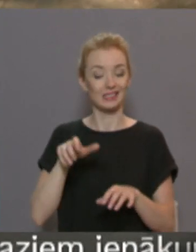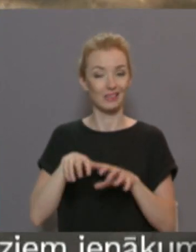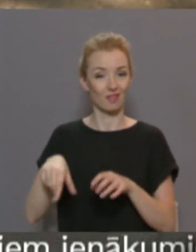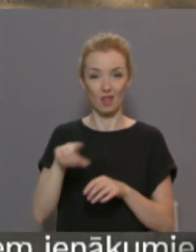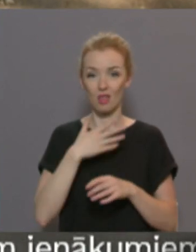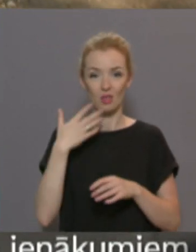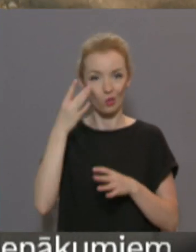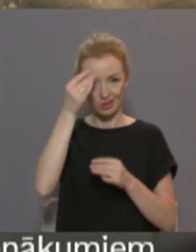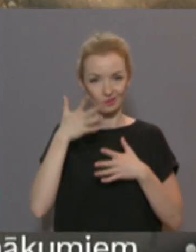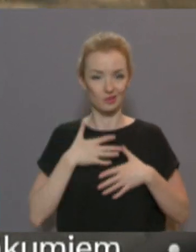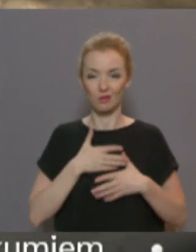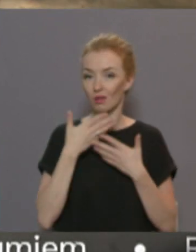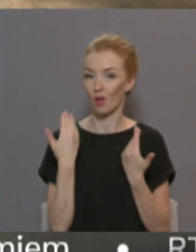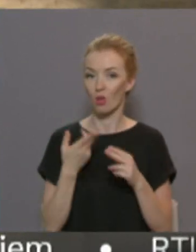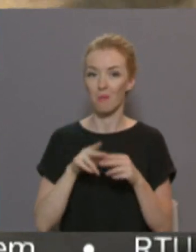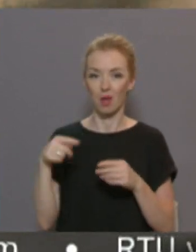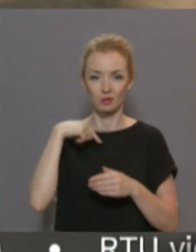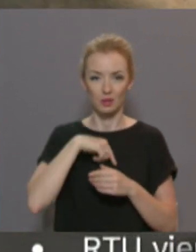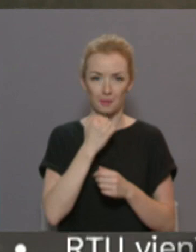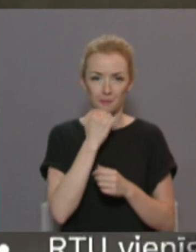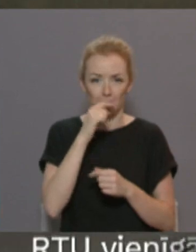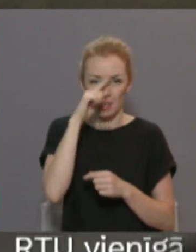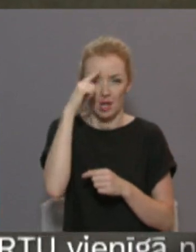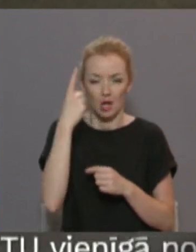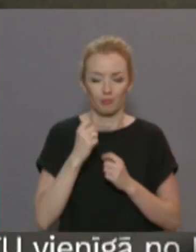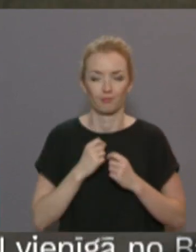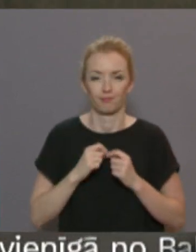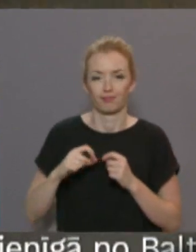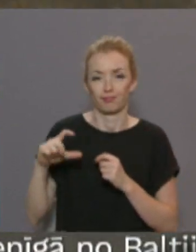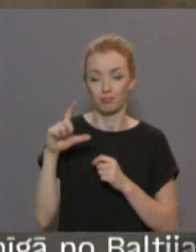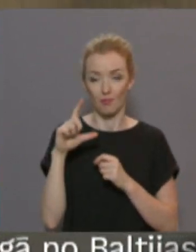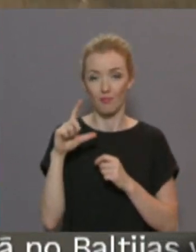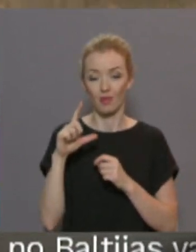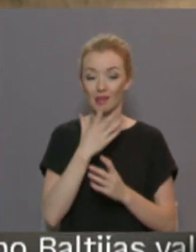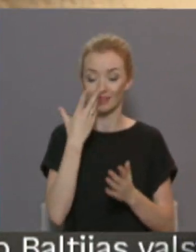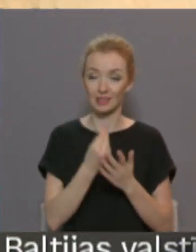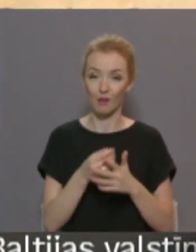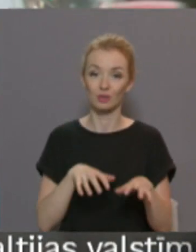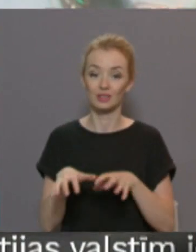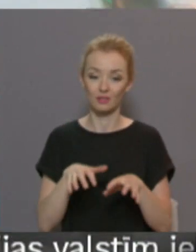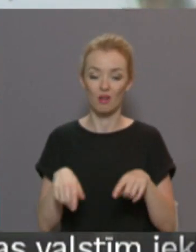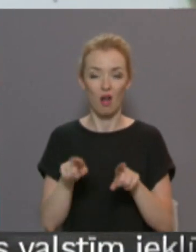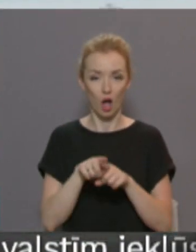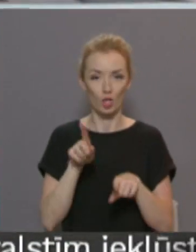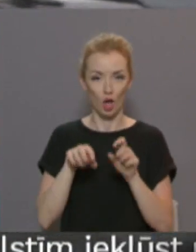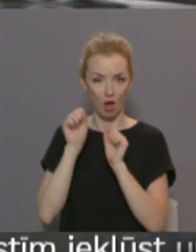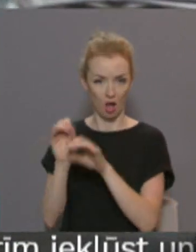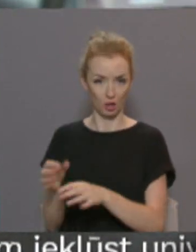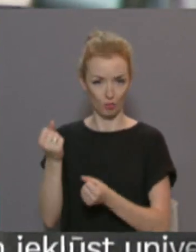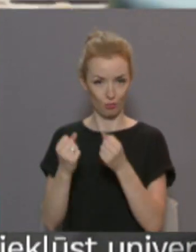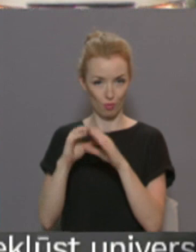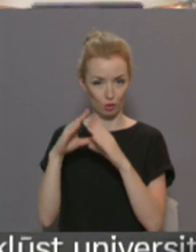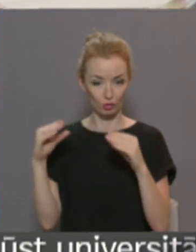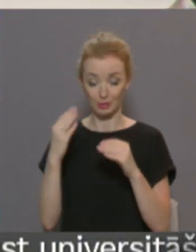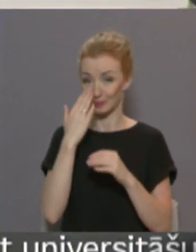pārkarstam ir vieglāk nekā cilvēkam, stāsta dzīvnieku biedrībā. Ar vien daudzi savus lolojums atstāja sakars šās mašīnās. Vēl